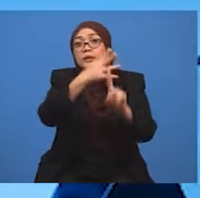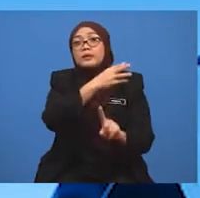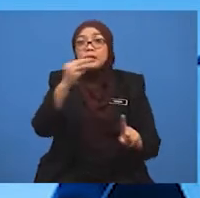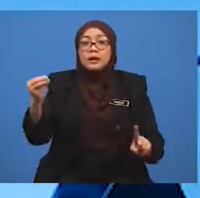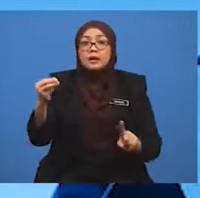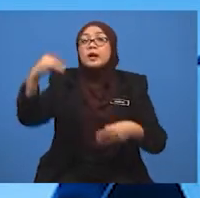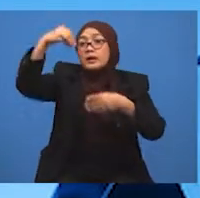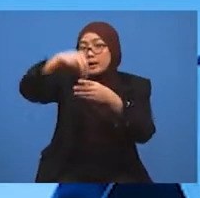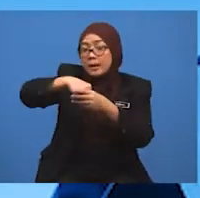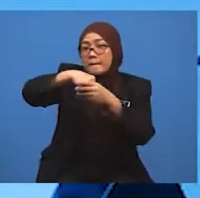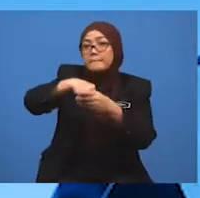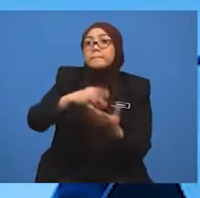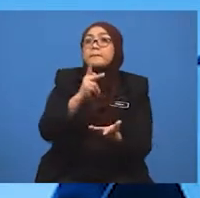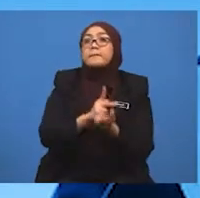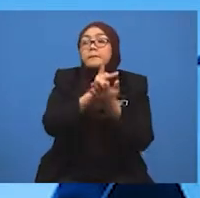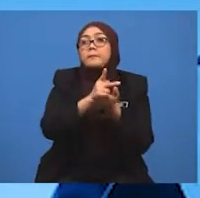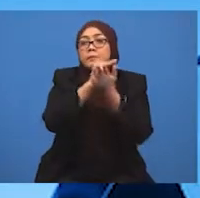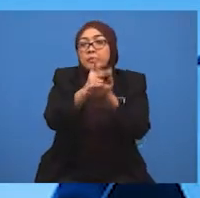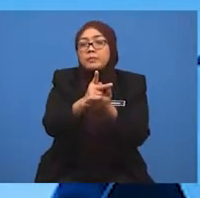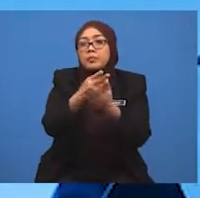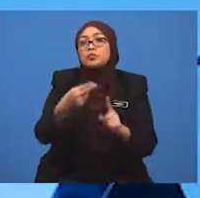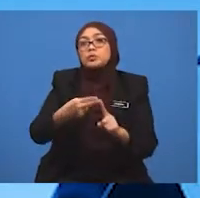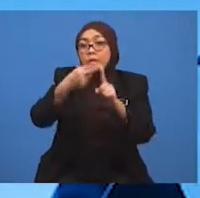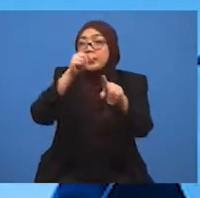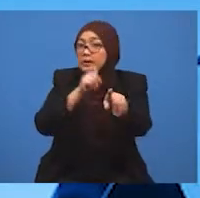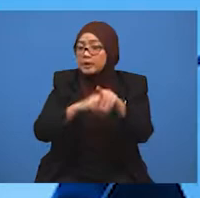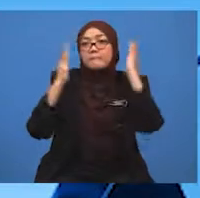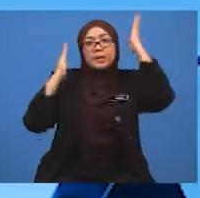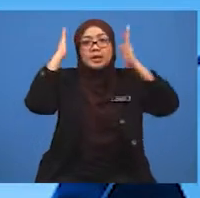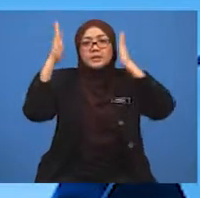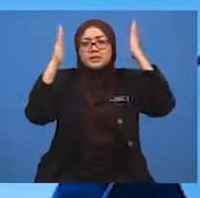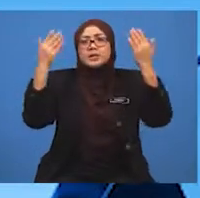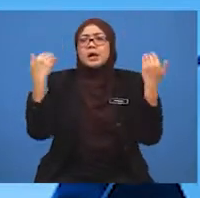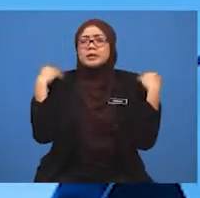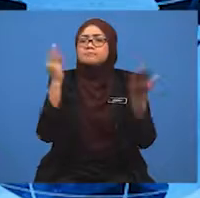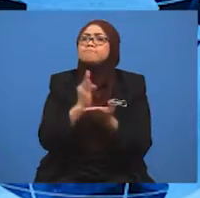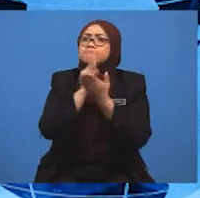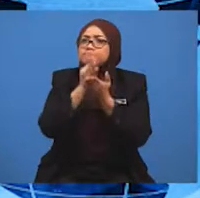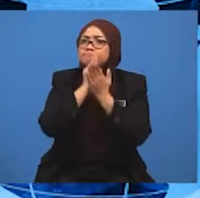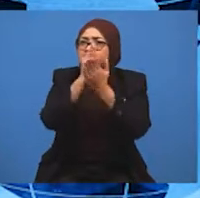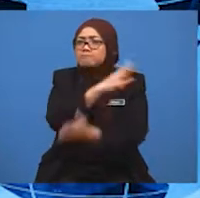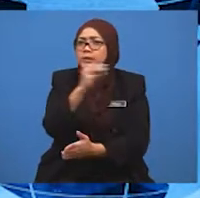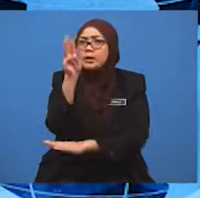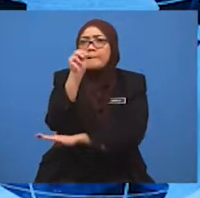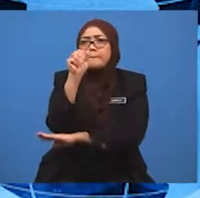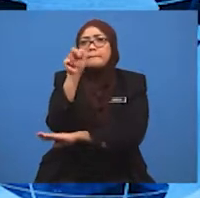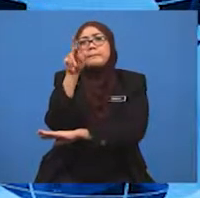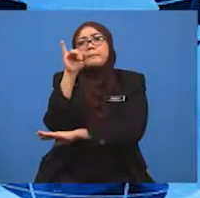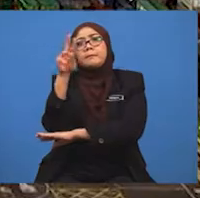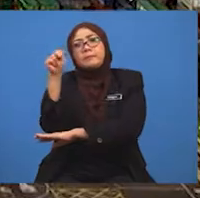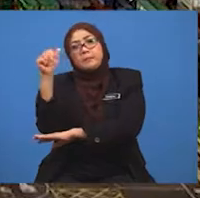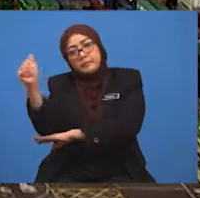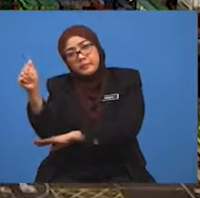di utara Malaysia dan mempunyai perkhidmatan feri dan marina. Seterusnya,